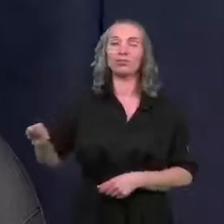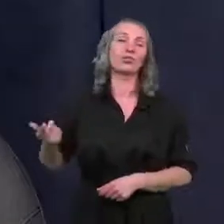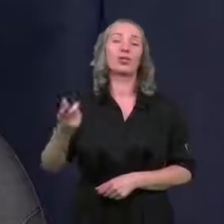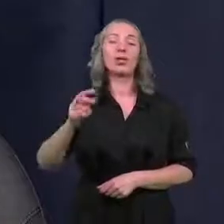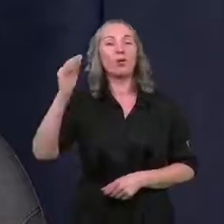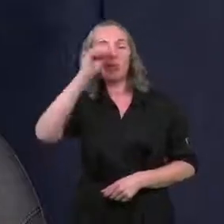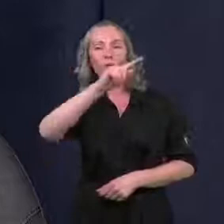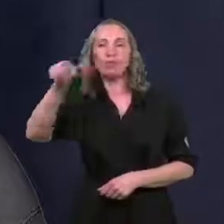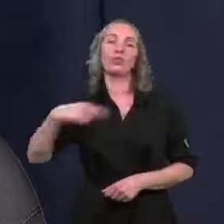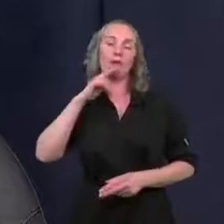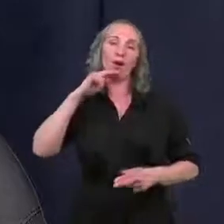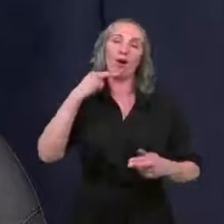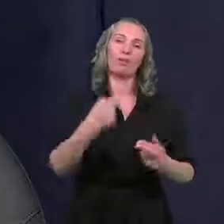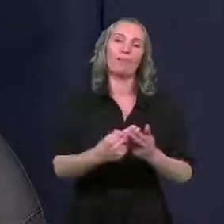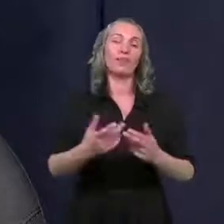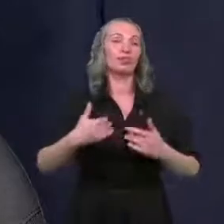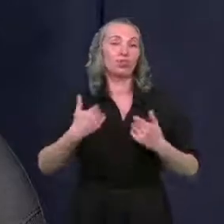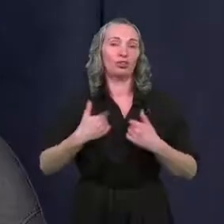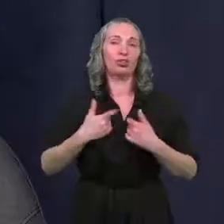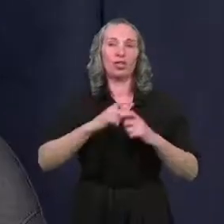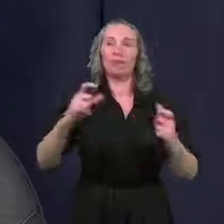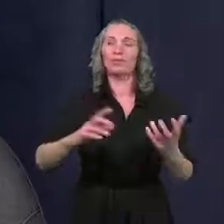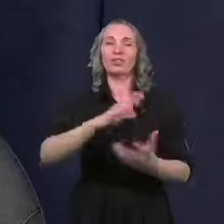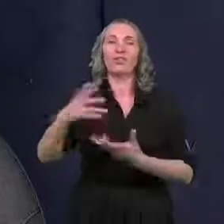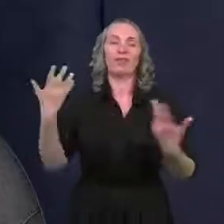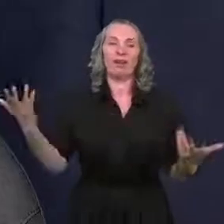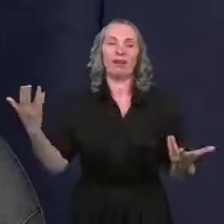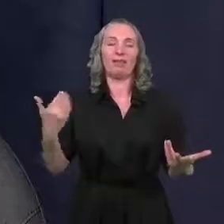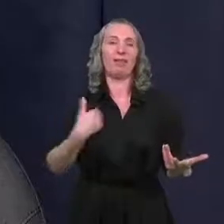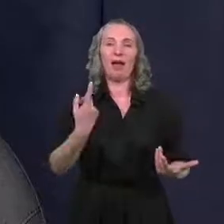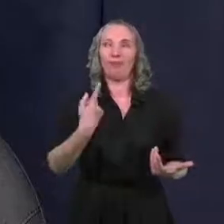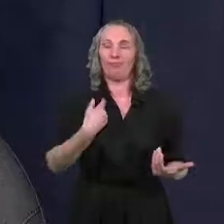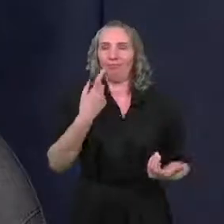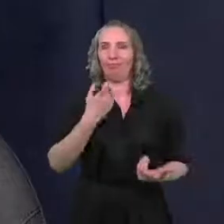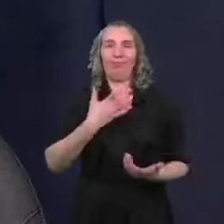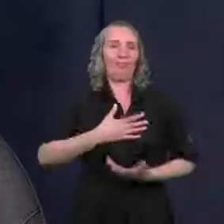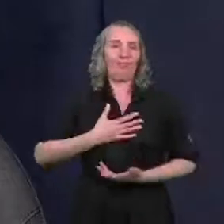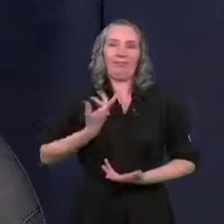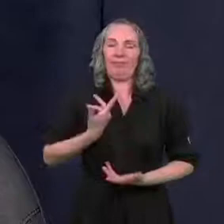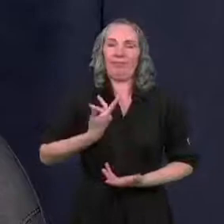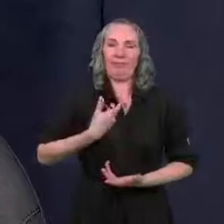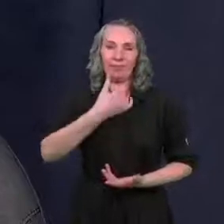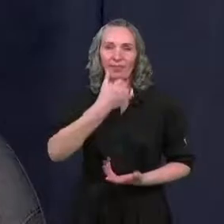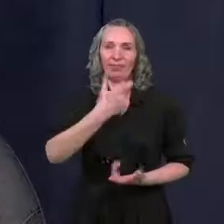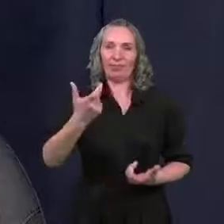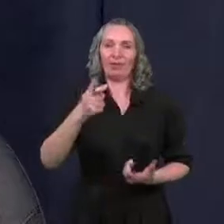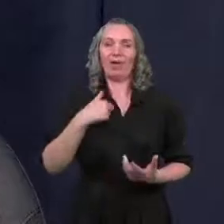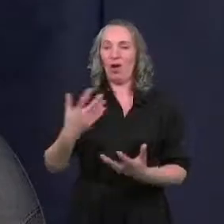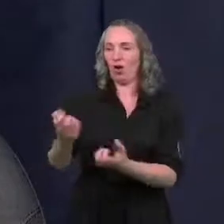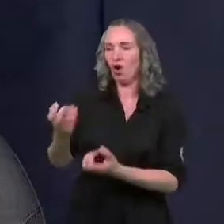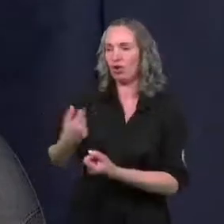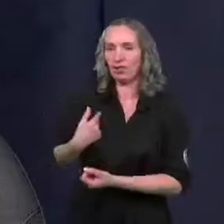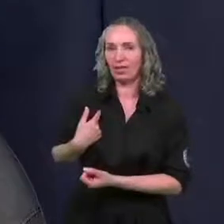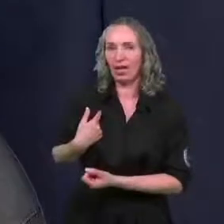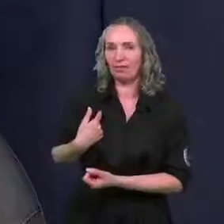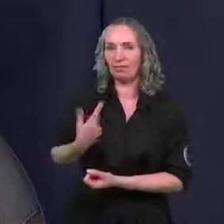pewnej odpowiedzialności, bo żyjemy w takim świecie, że ja sobie po prostu nie wyobrażam tego, że z czegoś korzystamy